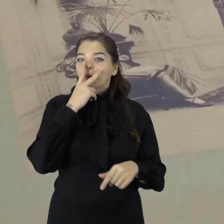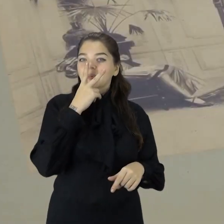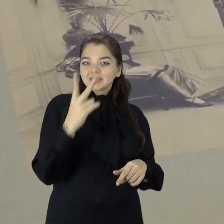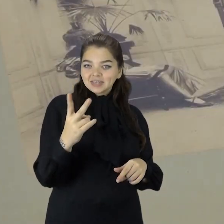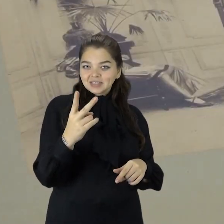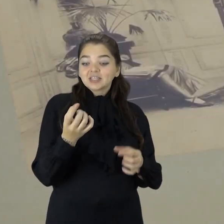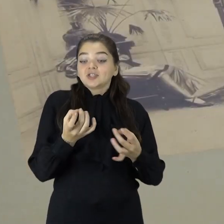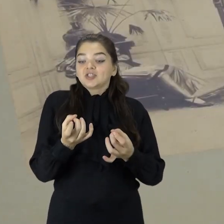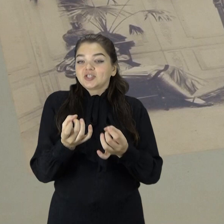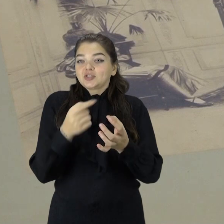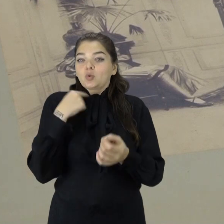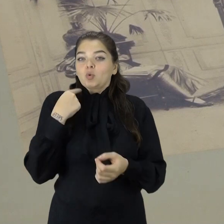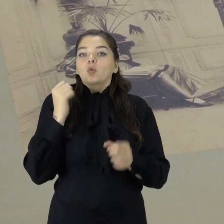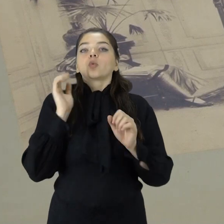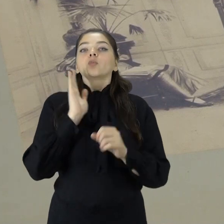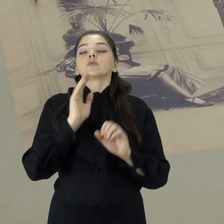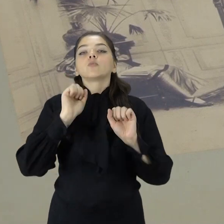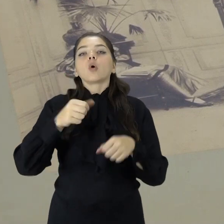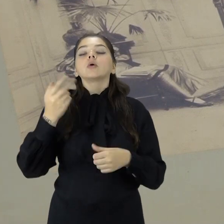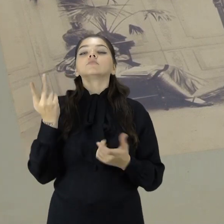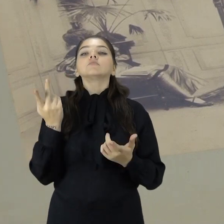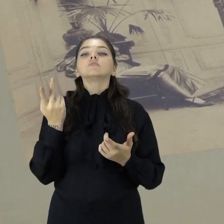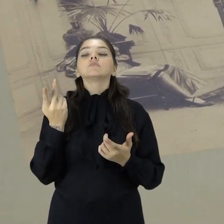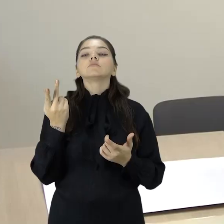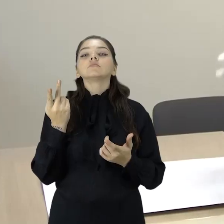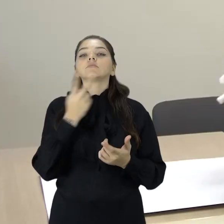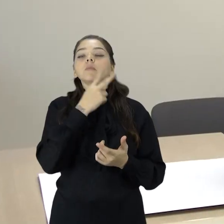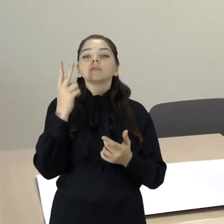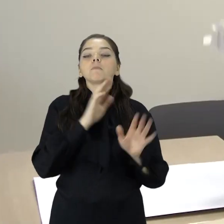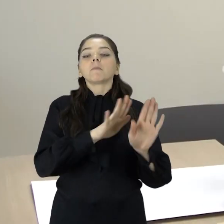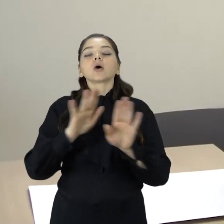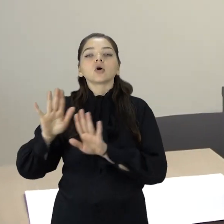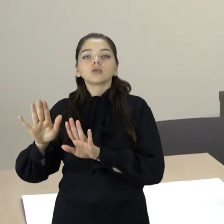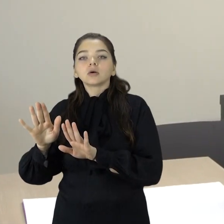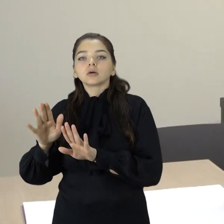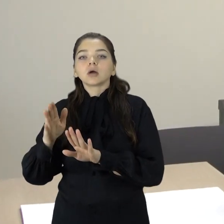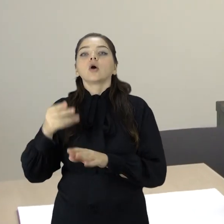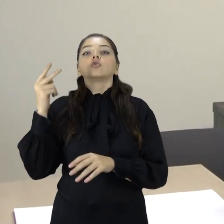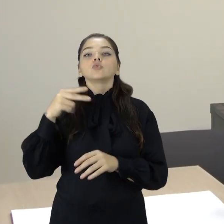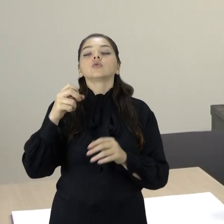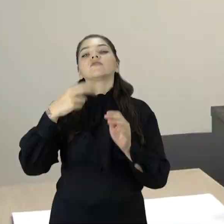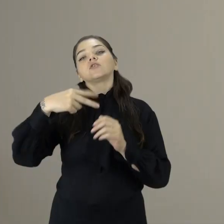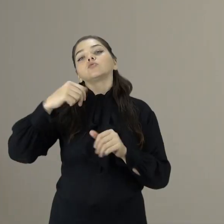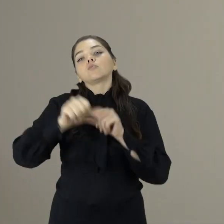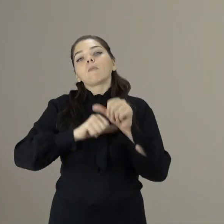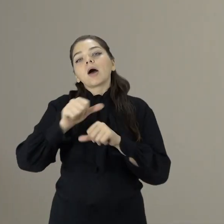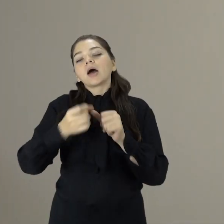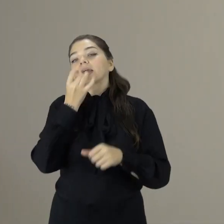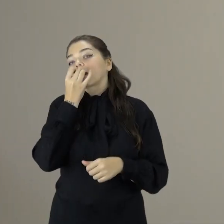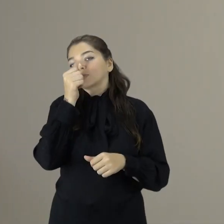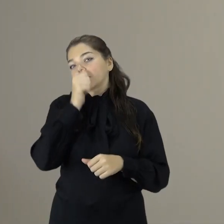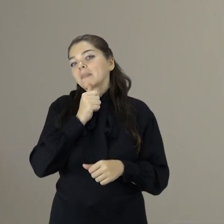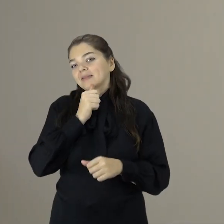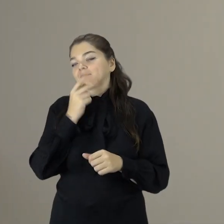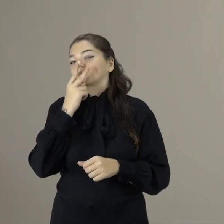visąją ir dar daugiau kūrinių mus galima išvysti parodoje fotografijos muzieje